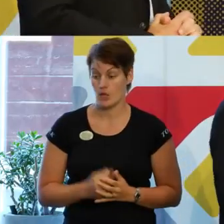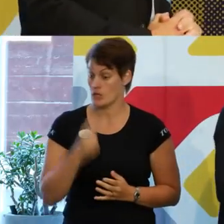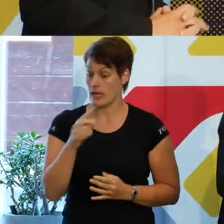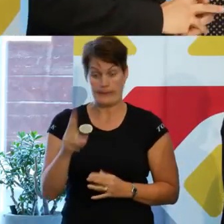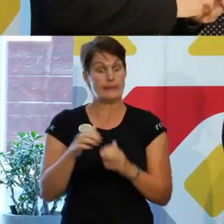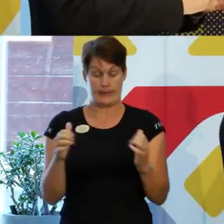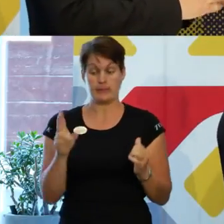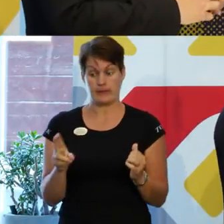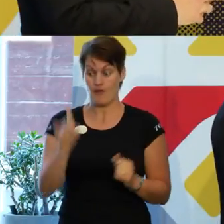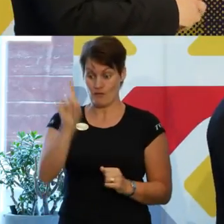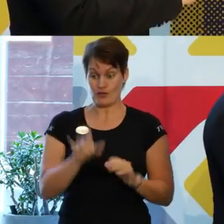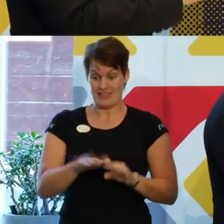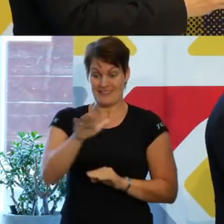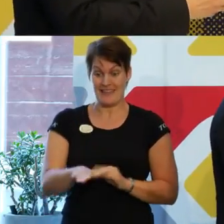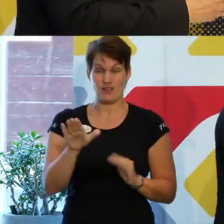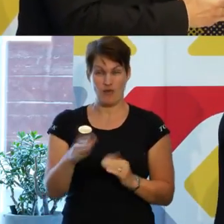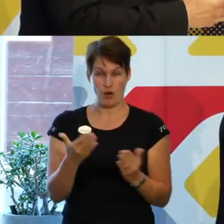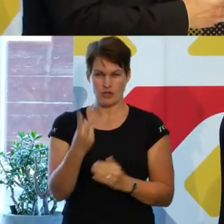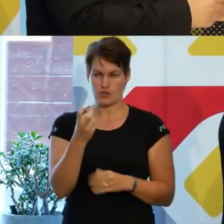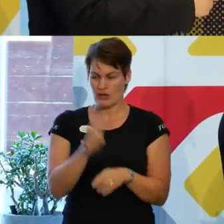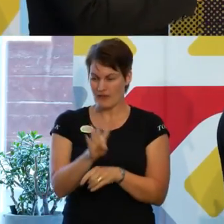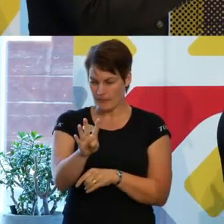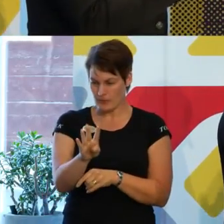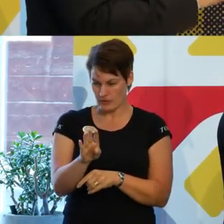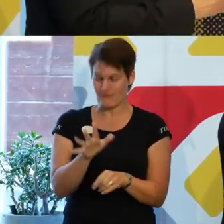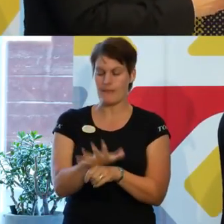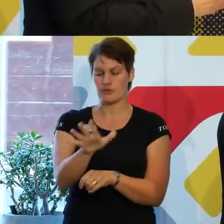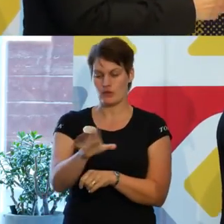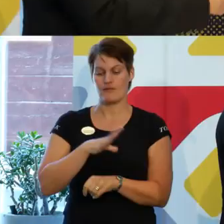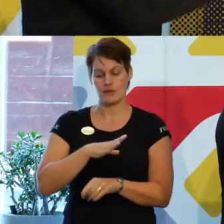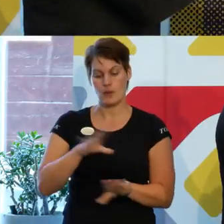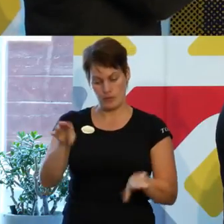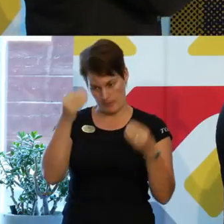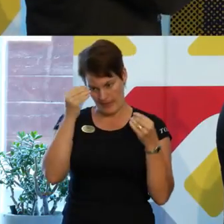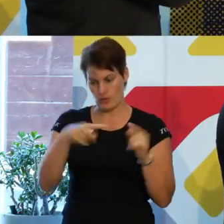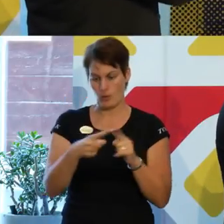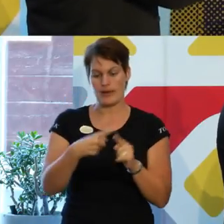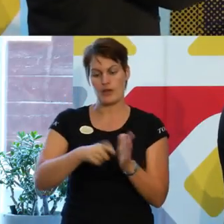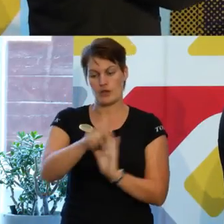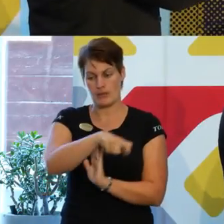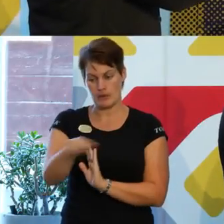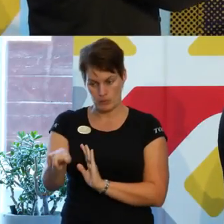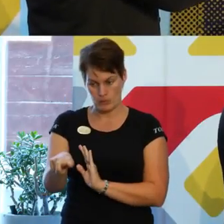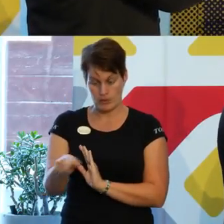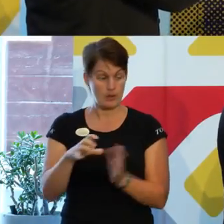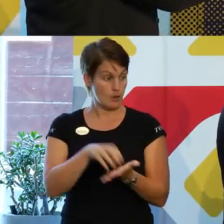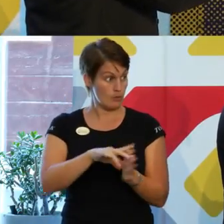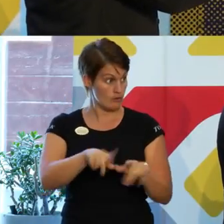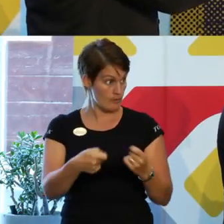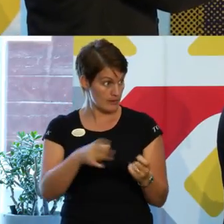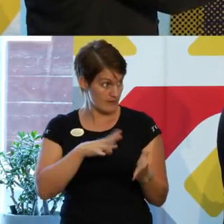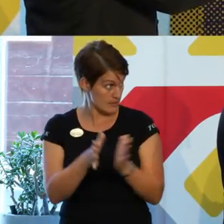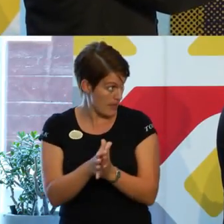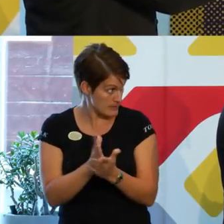skillnad. Första steget redan 2015 så genomfördes en utbildning med ett antal nyckelpersoner där ju inte minst kommunförbundet var